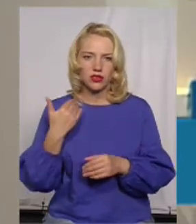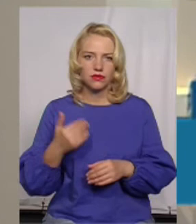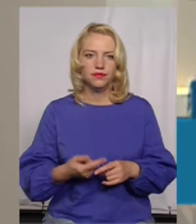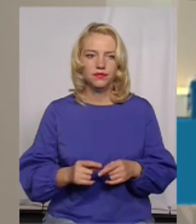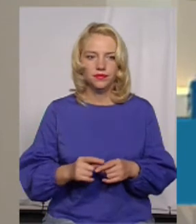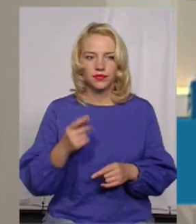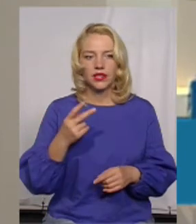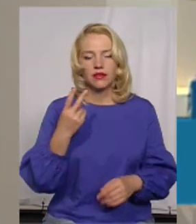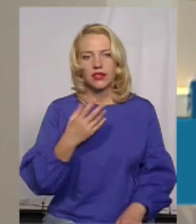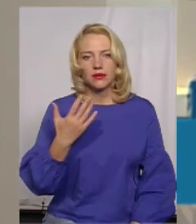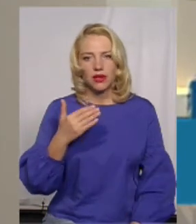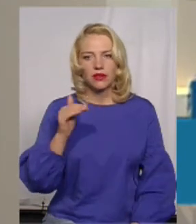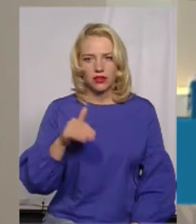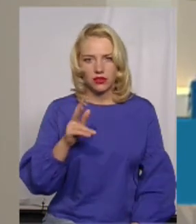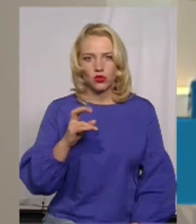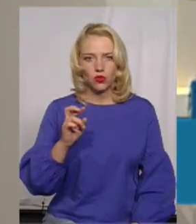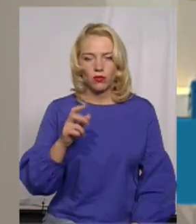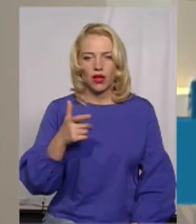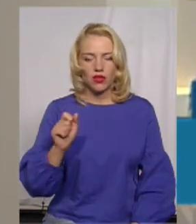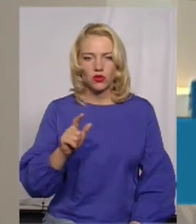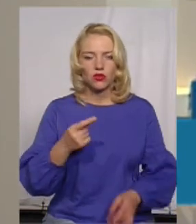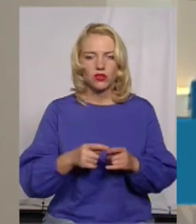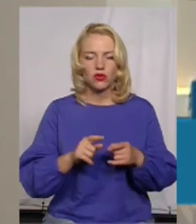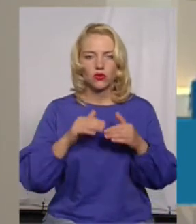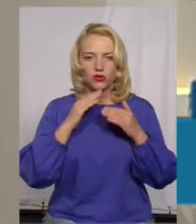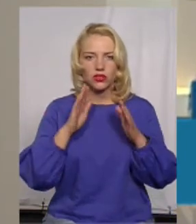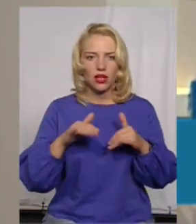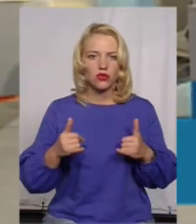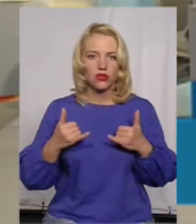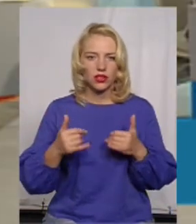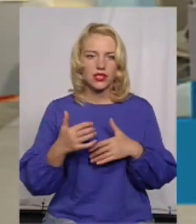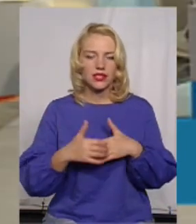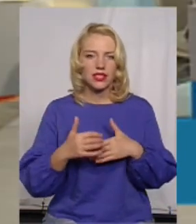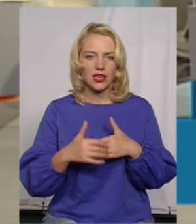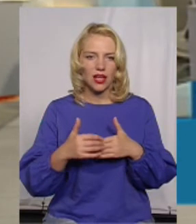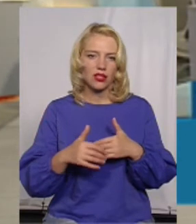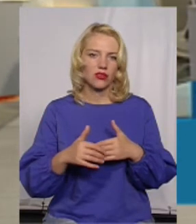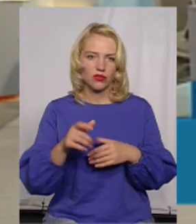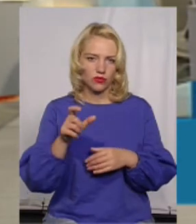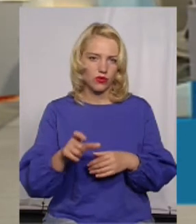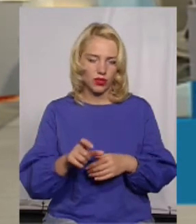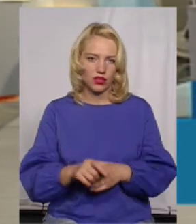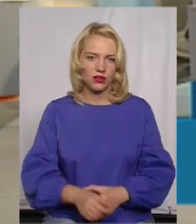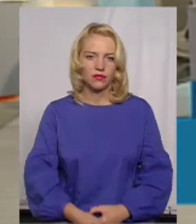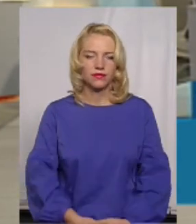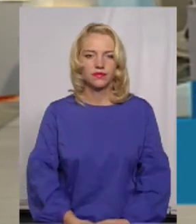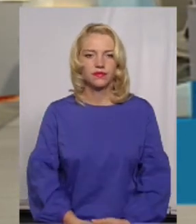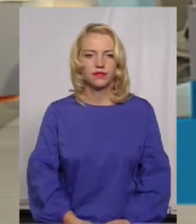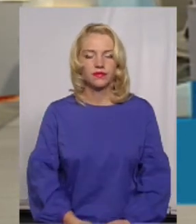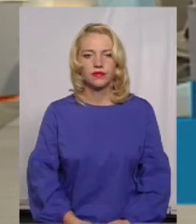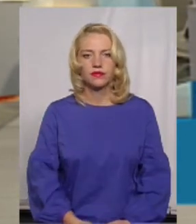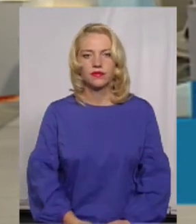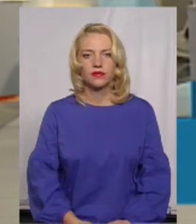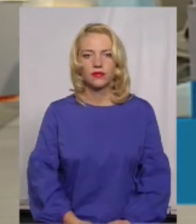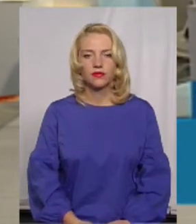кубічних метрів газу, це більш ніж достатнє для середньостатистичного споживача.